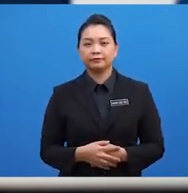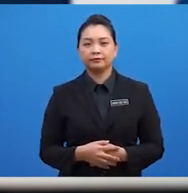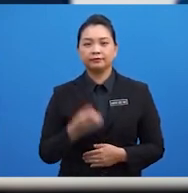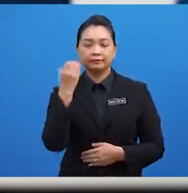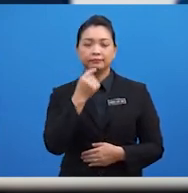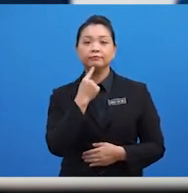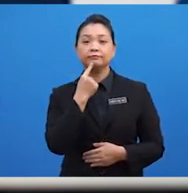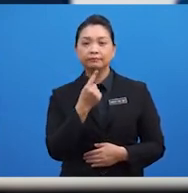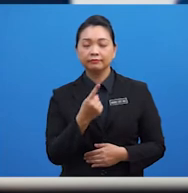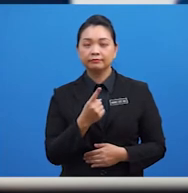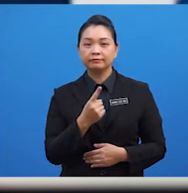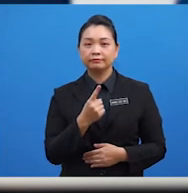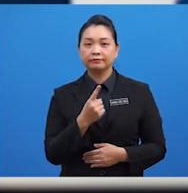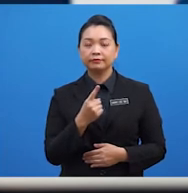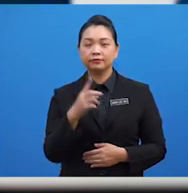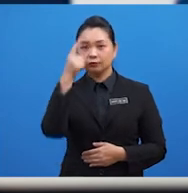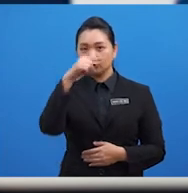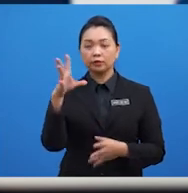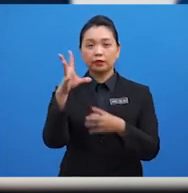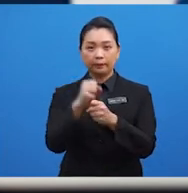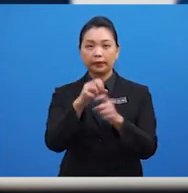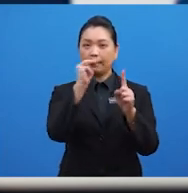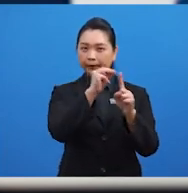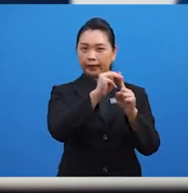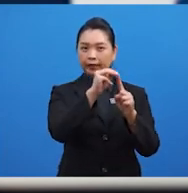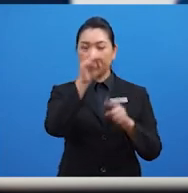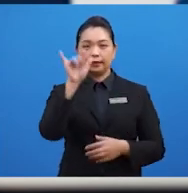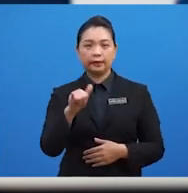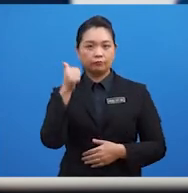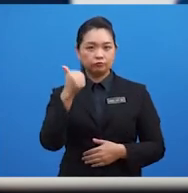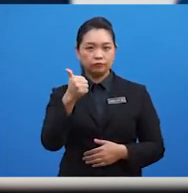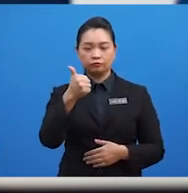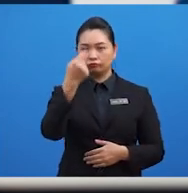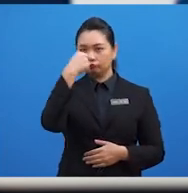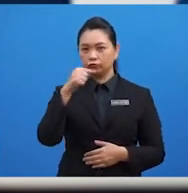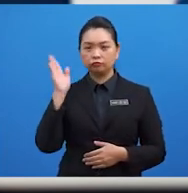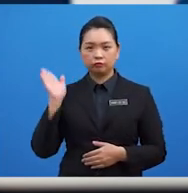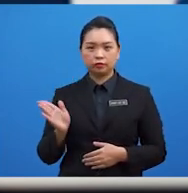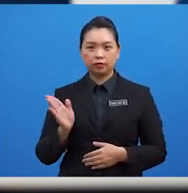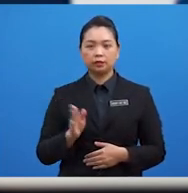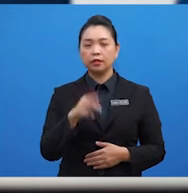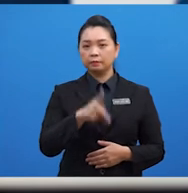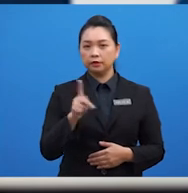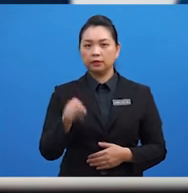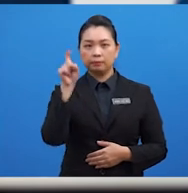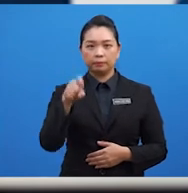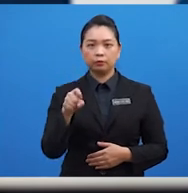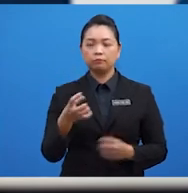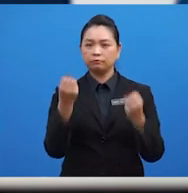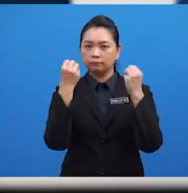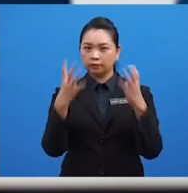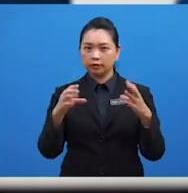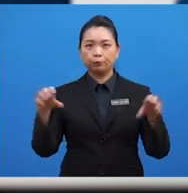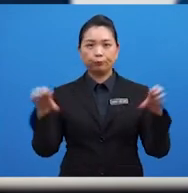cikgu, untuk mendapatkan markah yang bagus untuk bahagian ini, pelajar-pelajar perlu